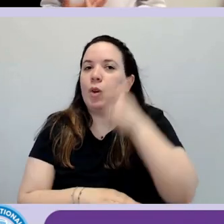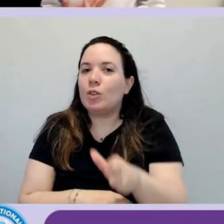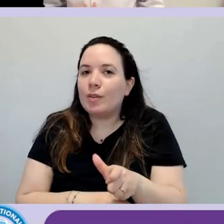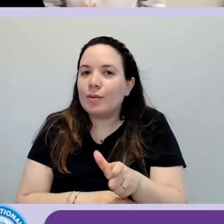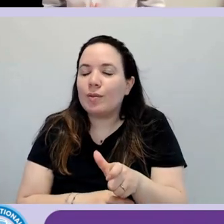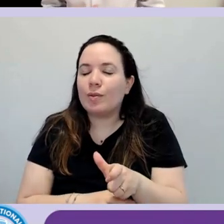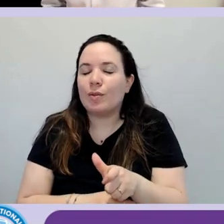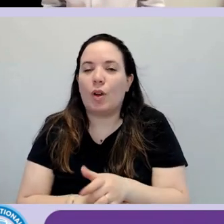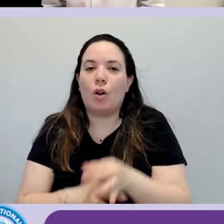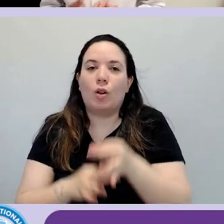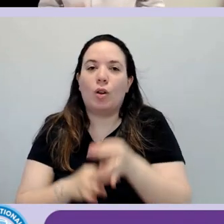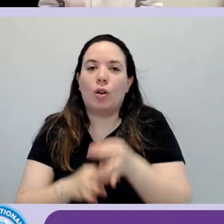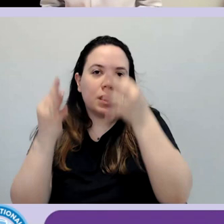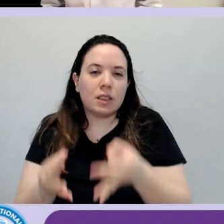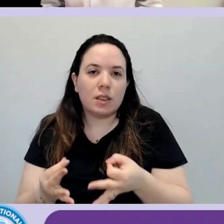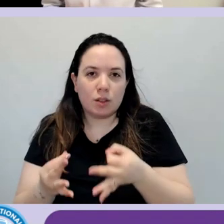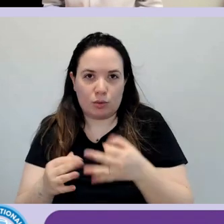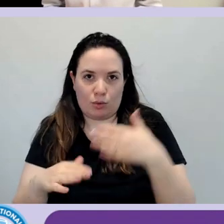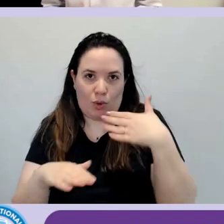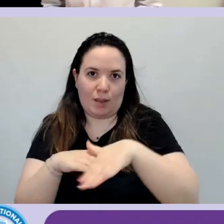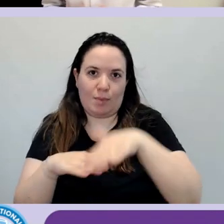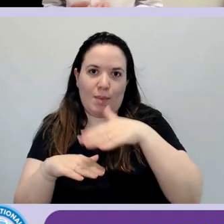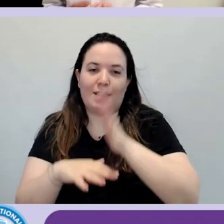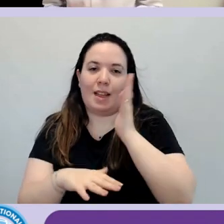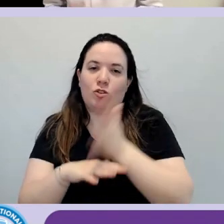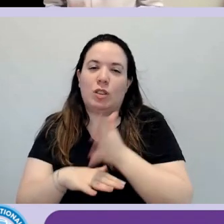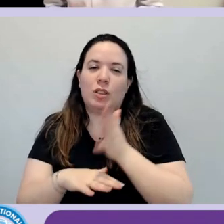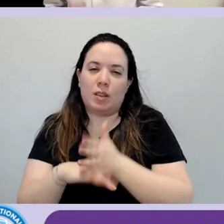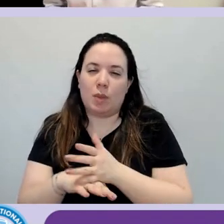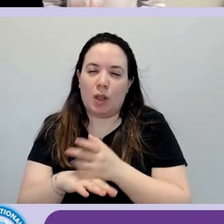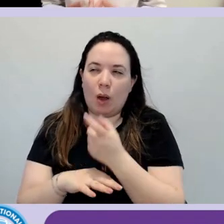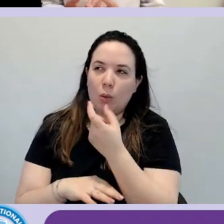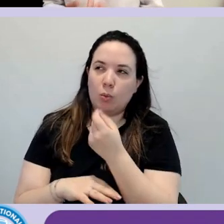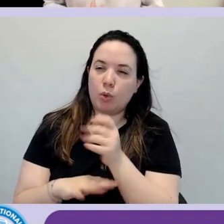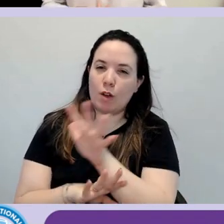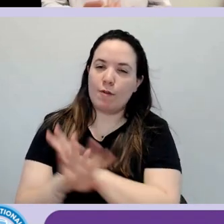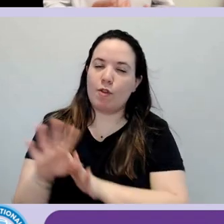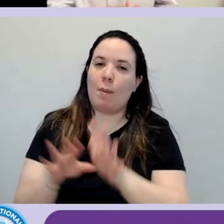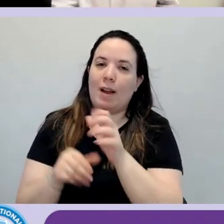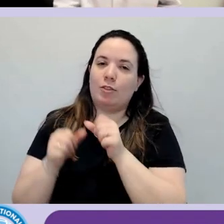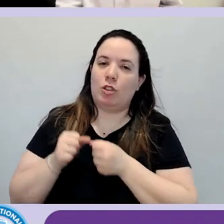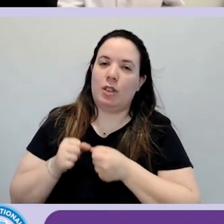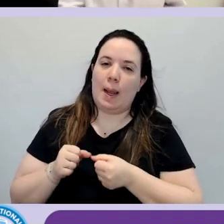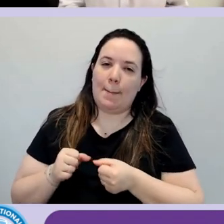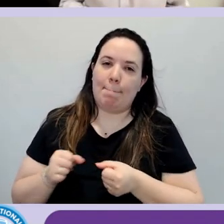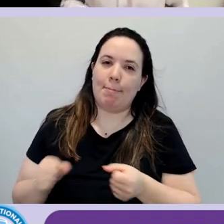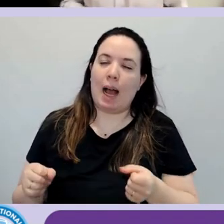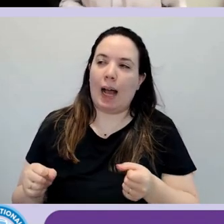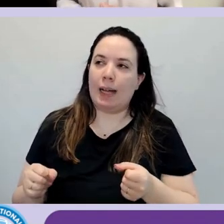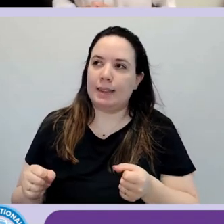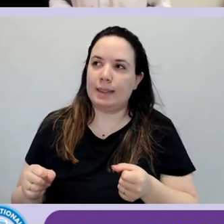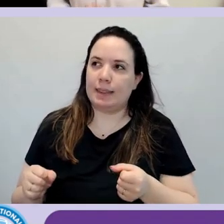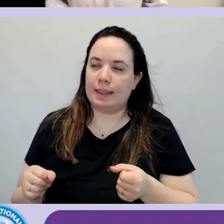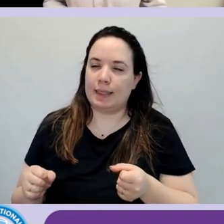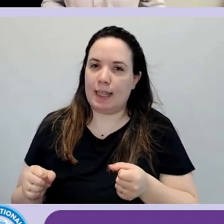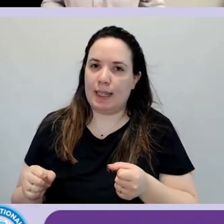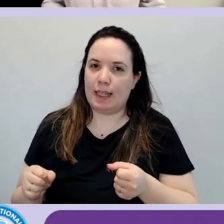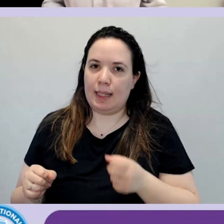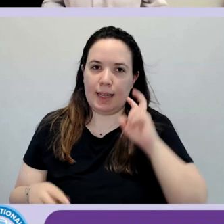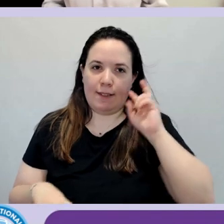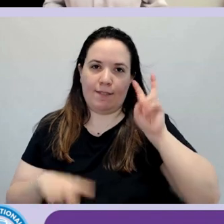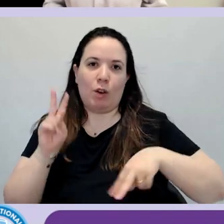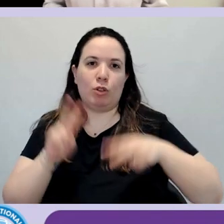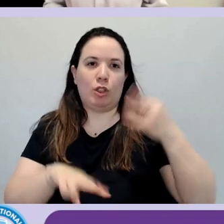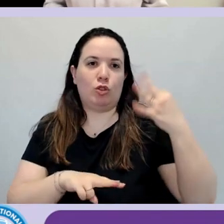storicamente, gli esperti di accessibilità hanno un background meno orientato alla valutazione della